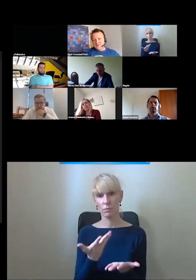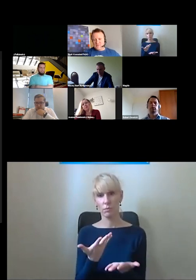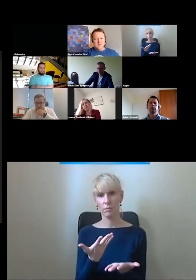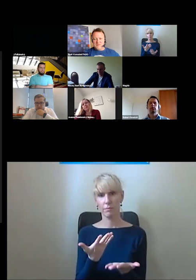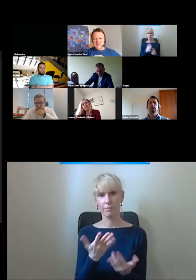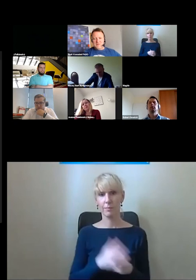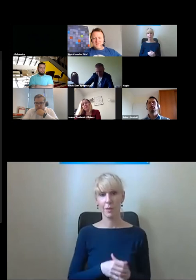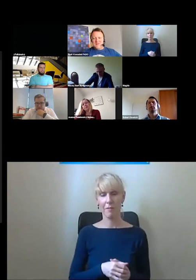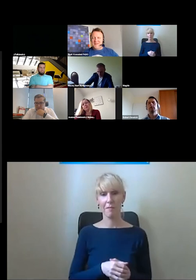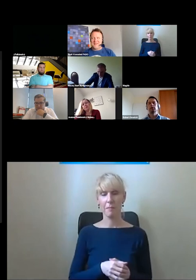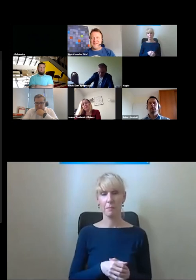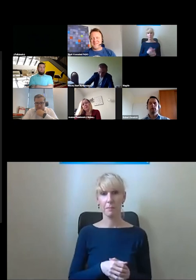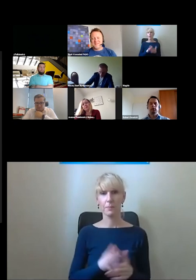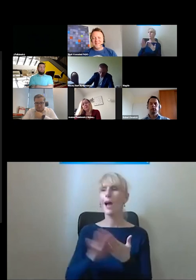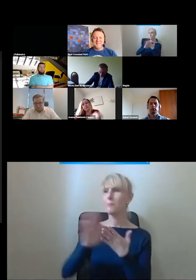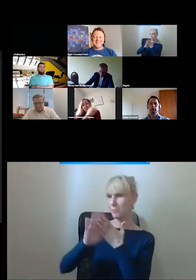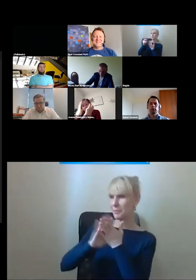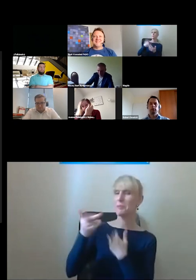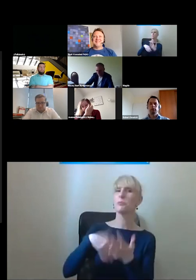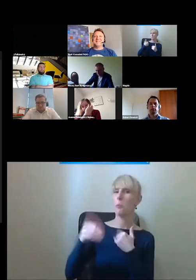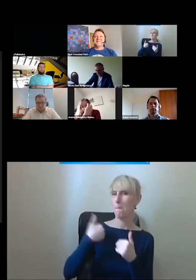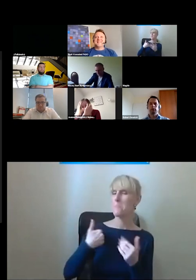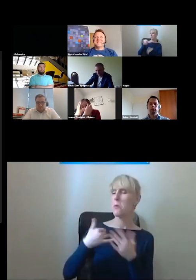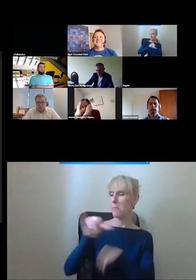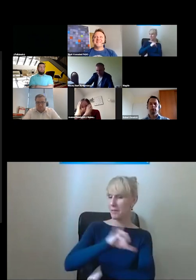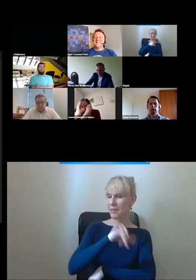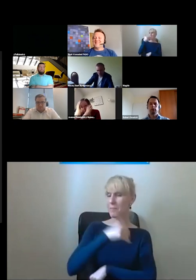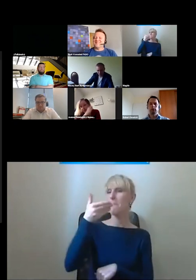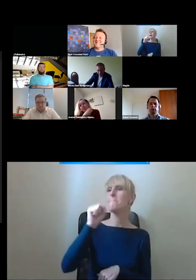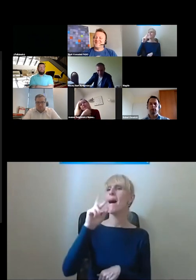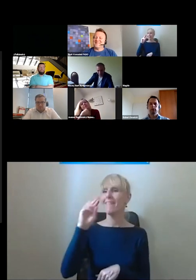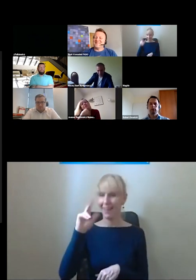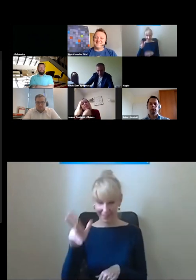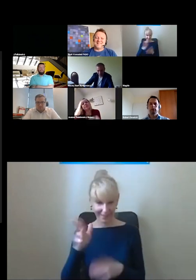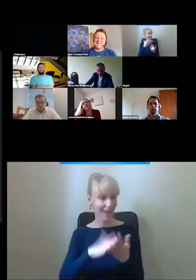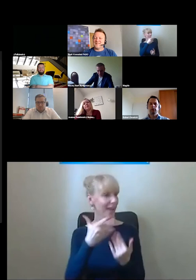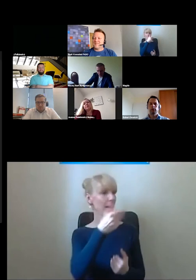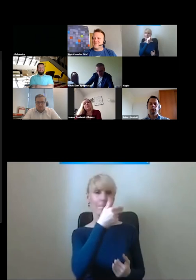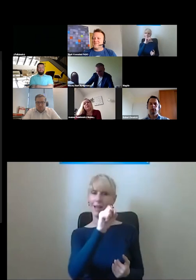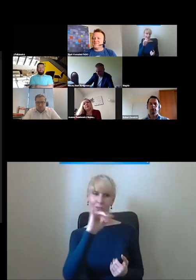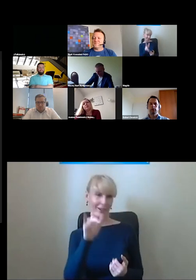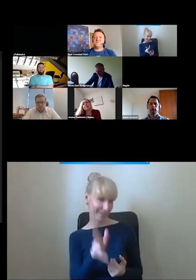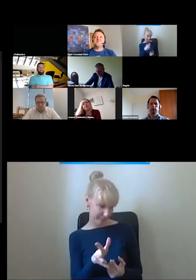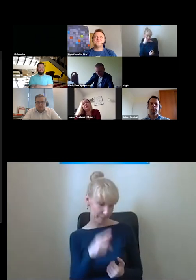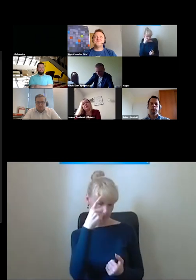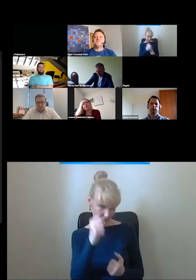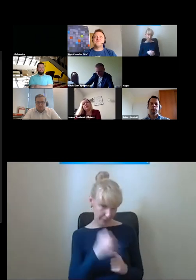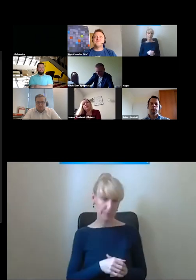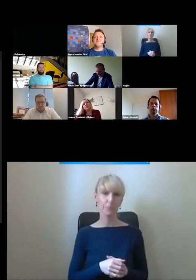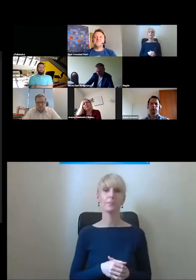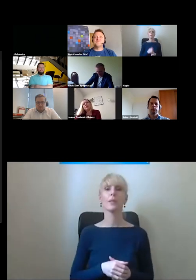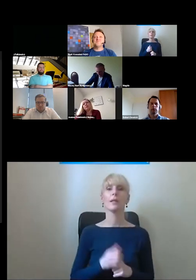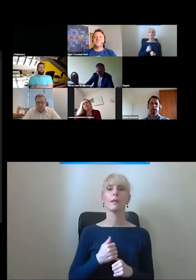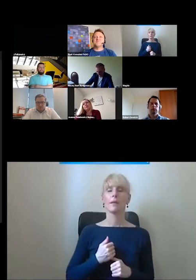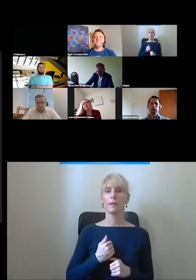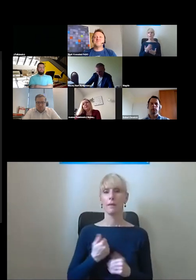tak od pana Marka napisane jak był pan Maciek i jeszcze jedno zdjęcie chciałem pokazać jak